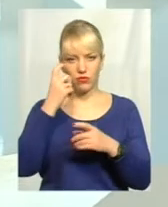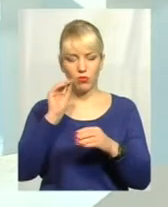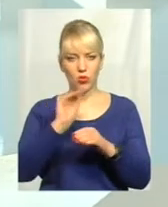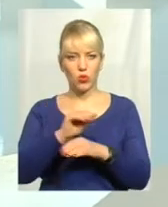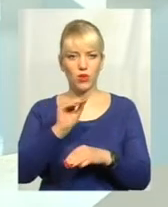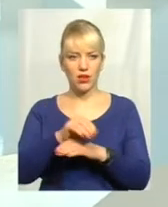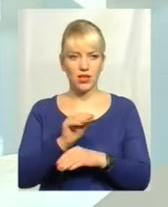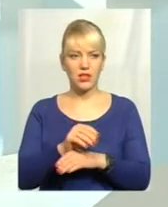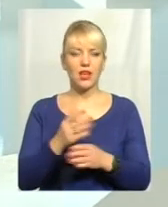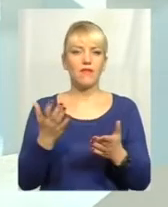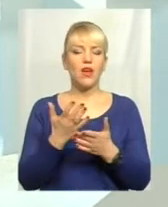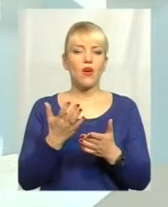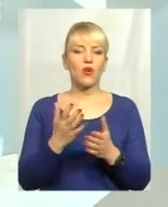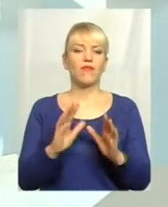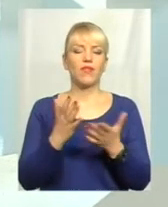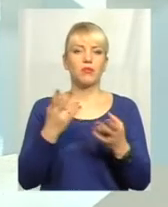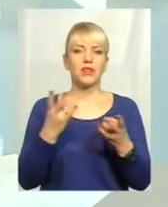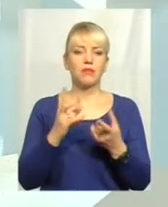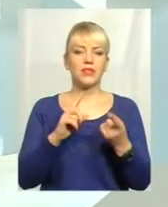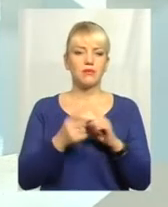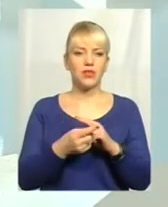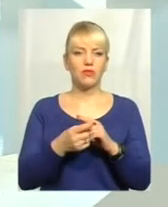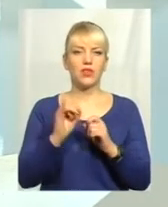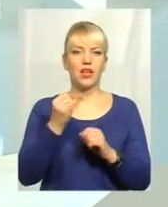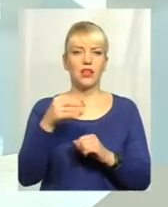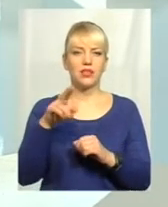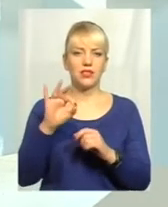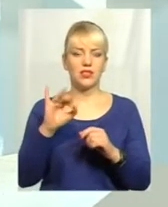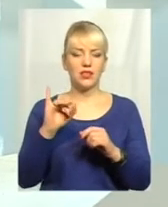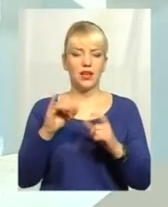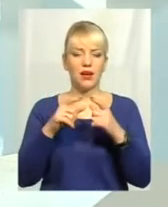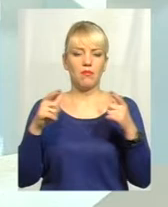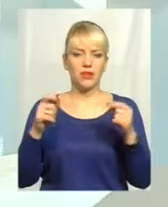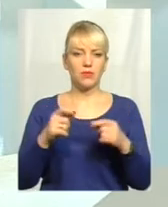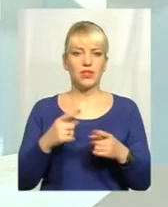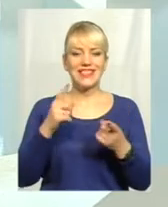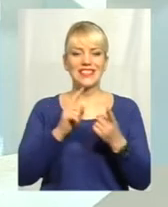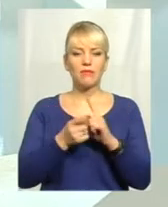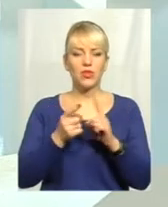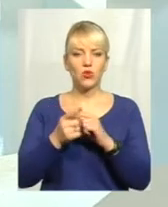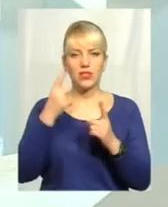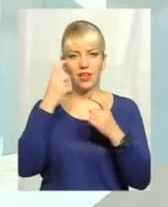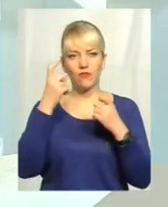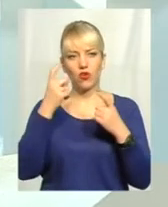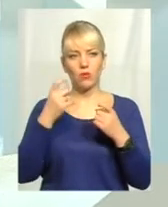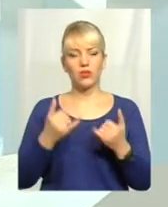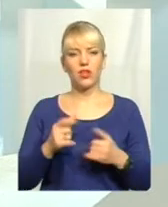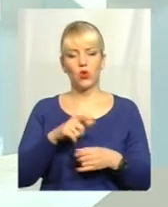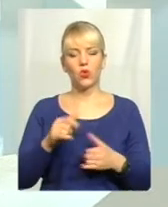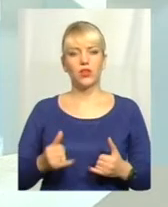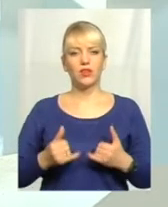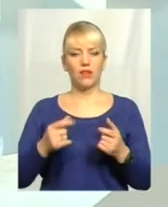в яких випадках треба змінювати, все ж таки? Змінюється інформація, тобто, в принципі, люди для оформлення такого